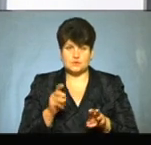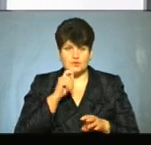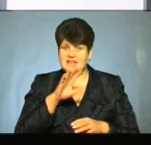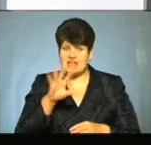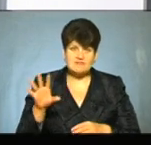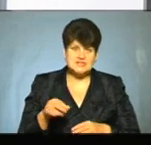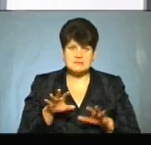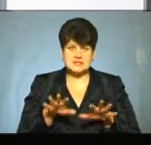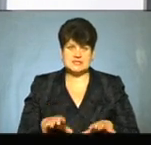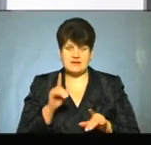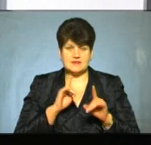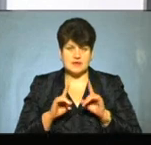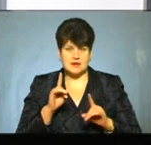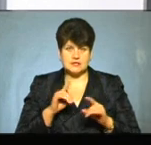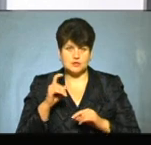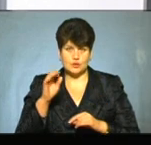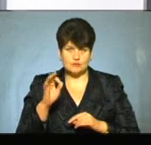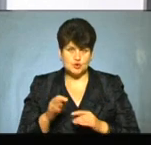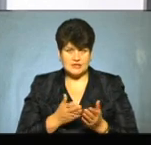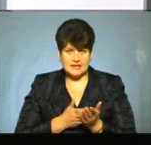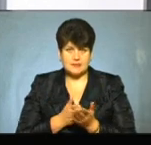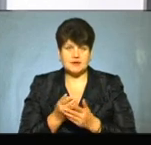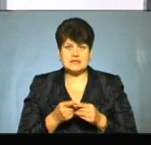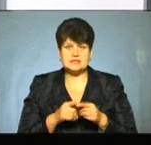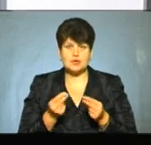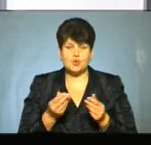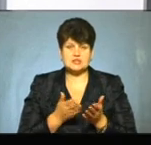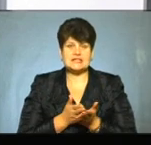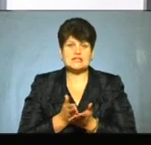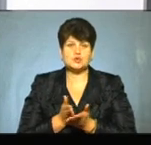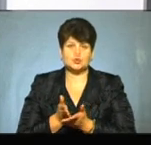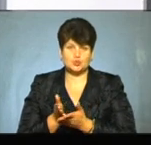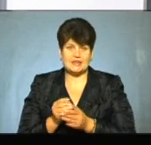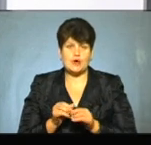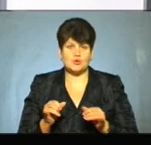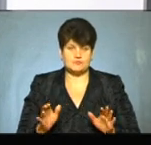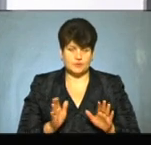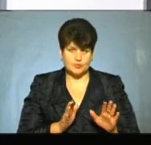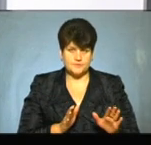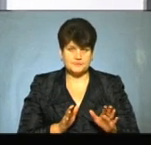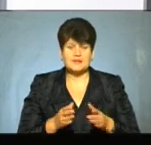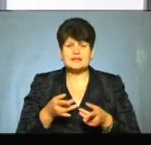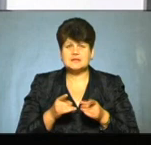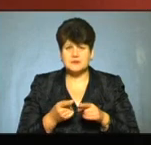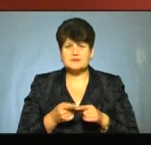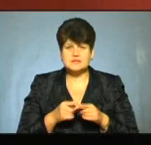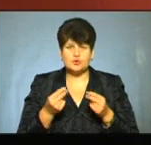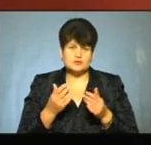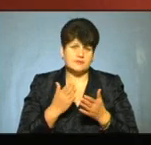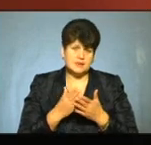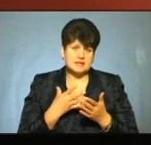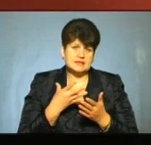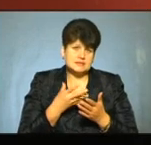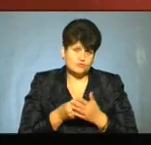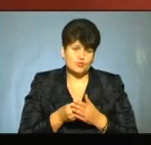не всі місцеві ради 100% направляли ці кошти на інфраструктуру, тобто на розвиток. Ну, насправді, ви ці гроші мали на